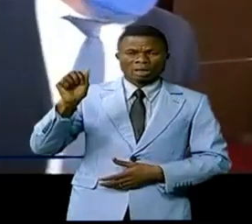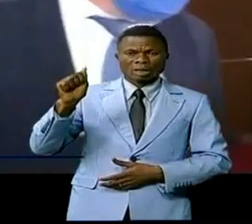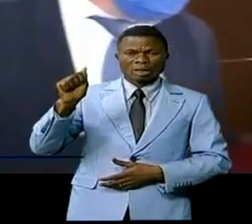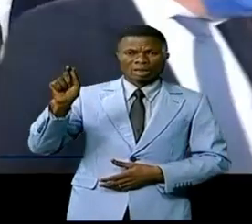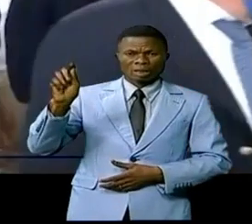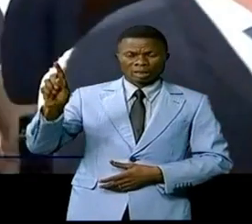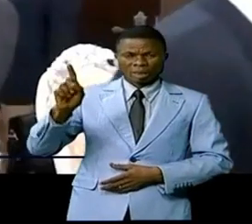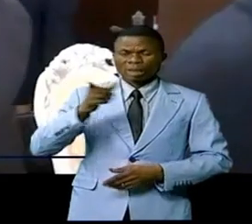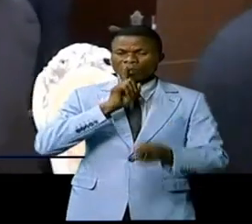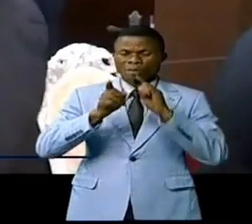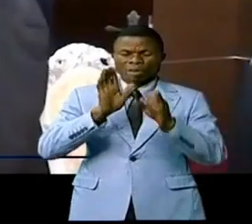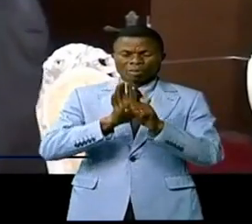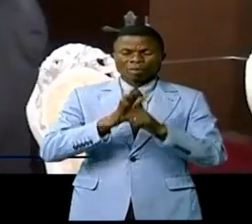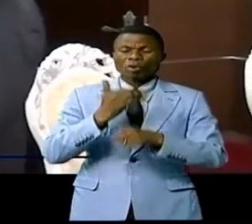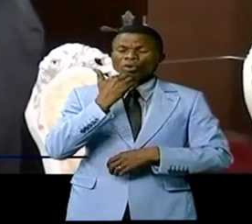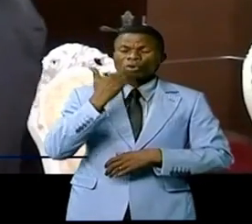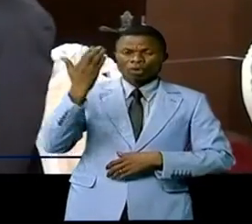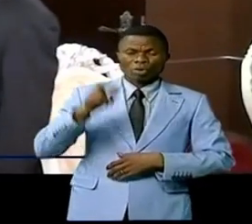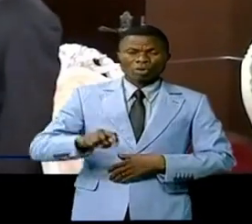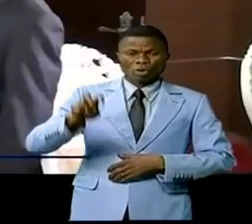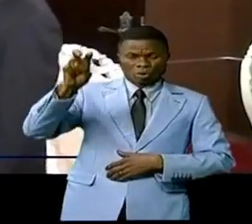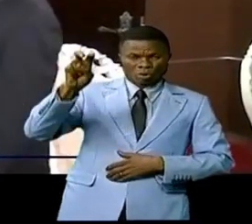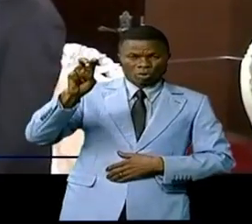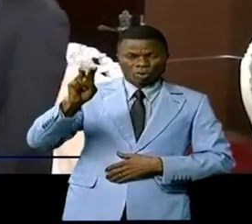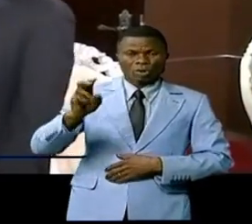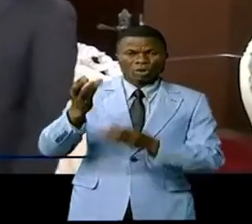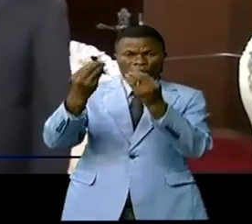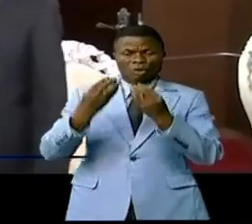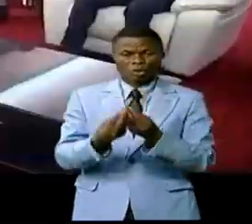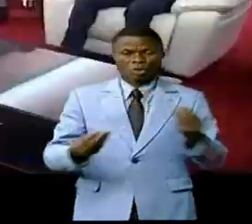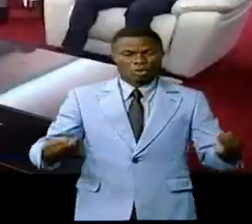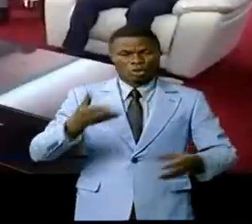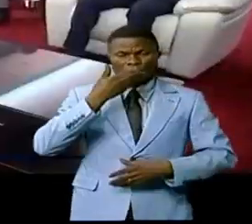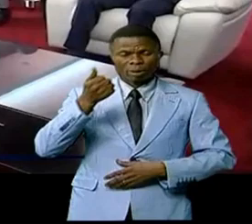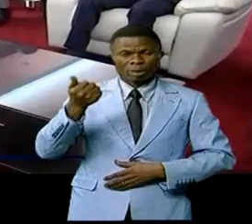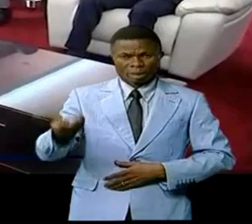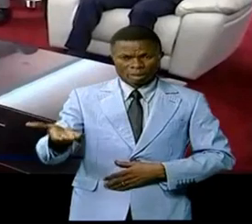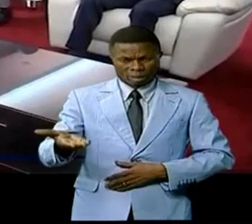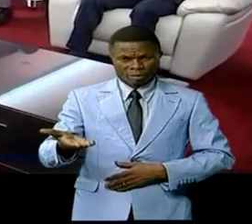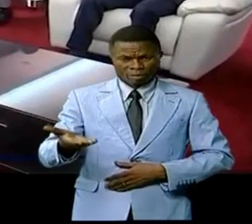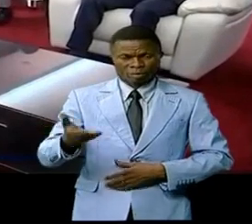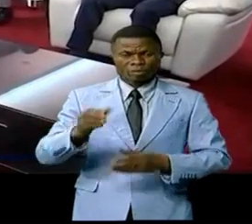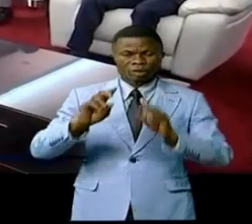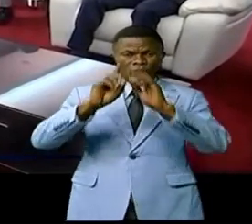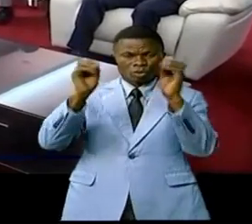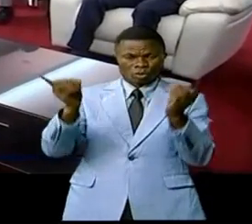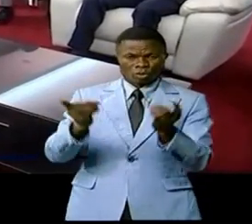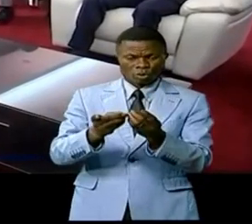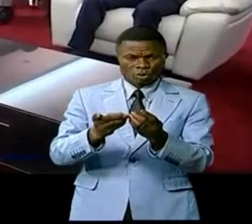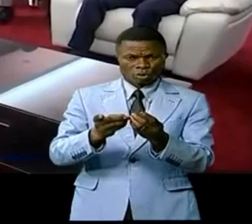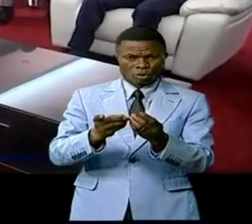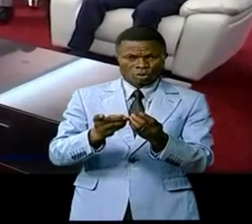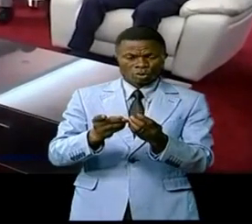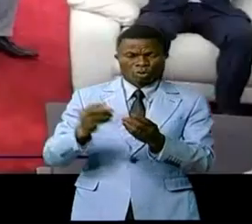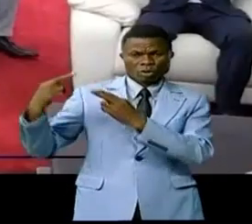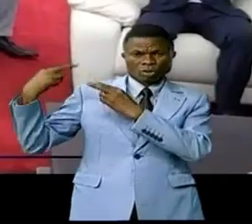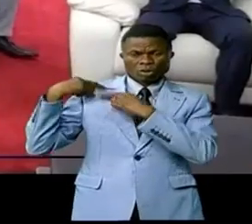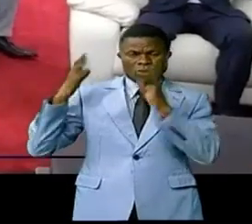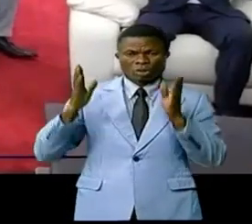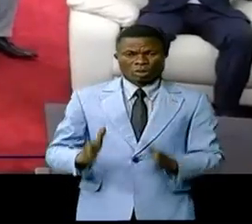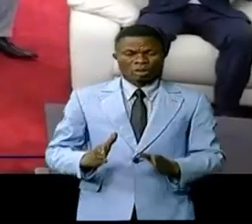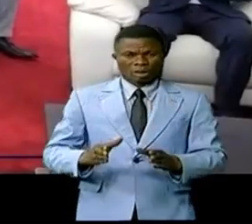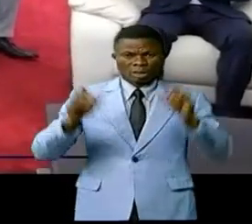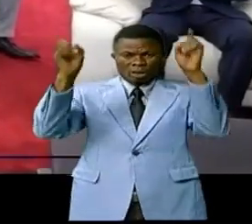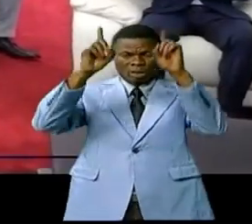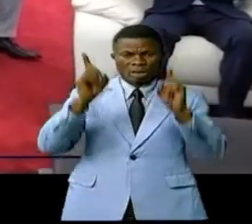plusieurs investisseurs, ce voyage produit déjà des effets. C'est le cas de cette délégation composée des responsables de l